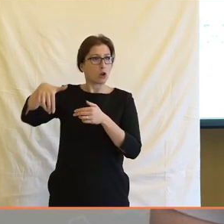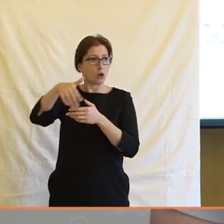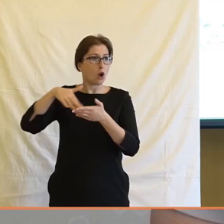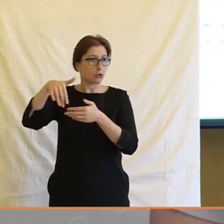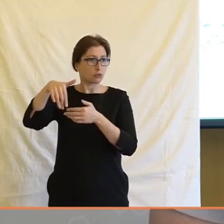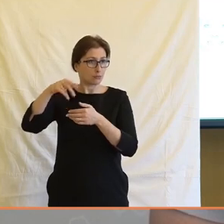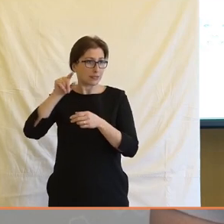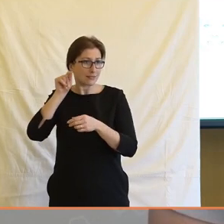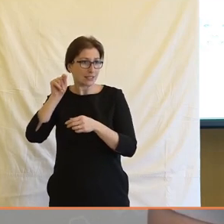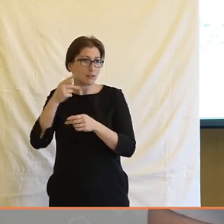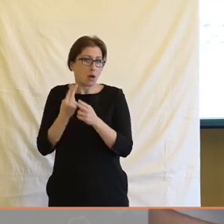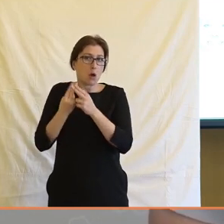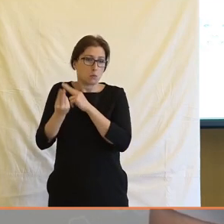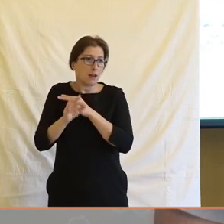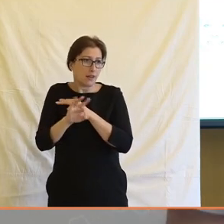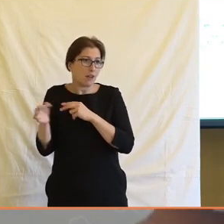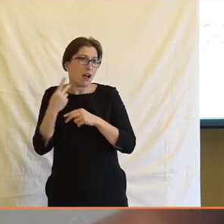nějakým způsobem reagovat.